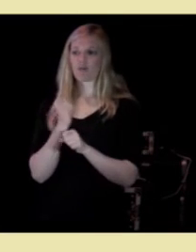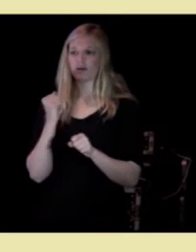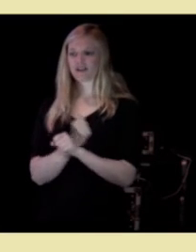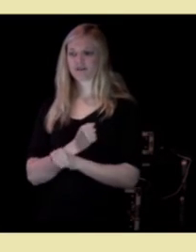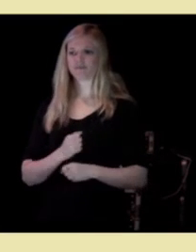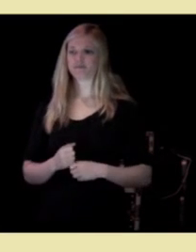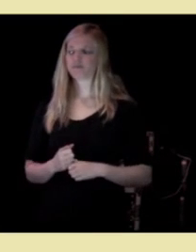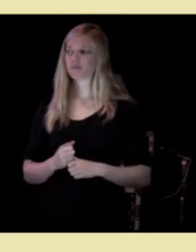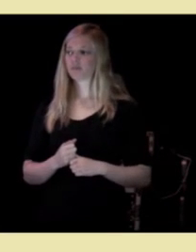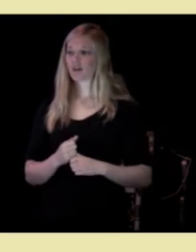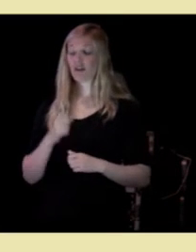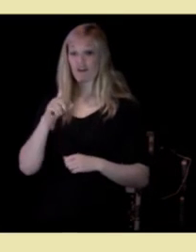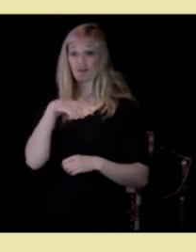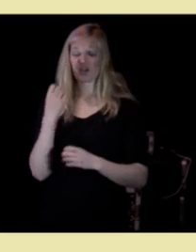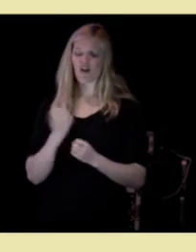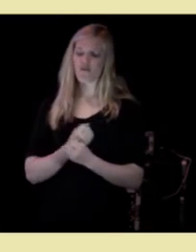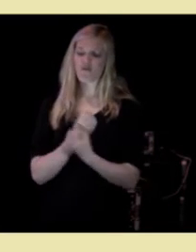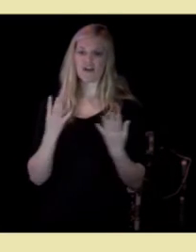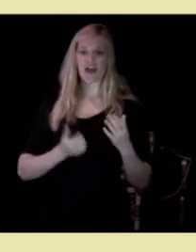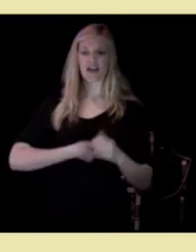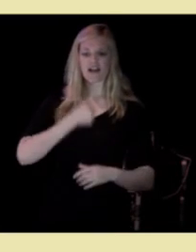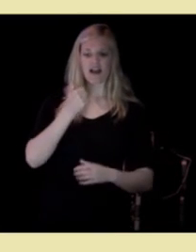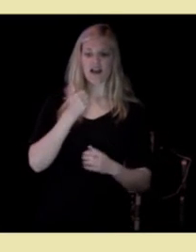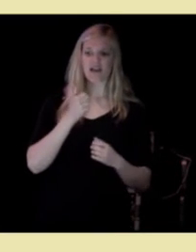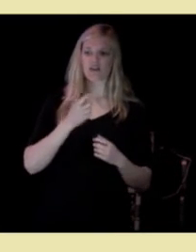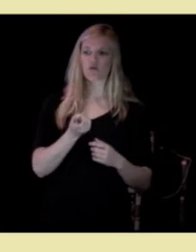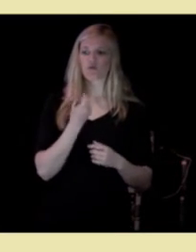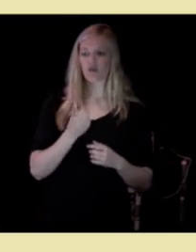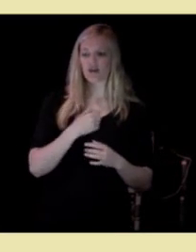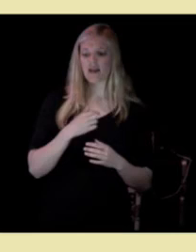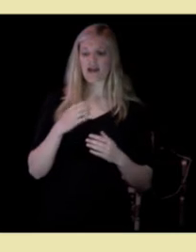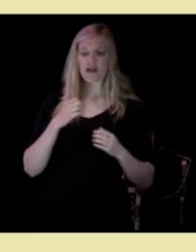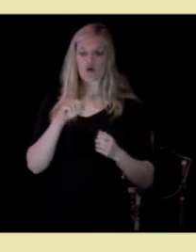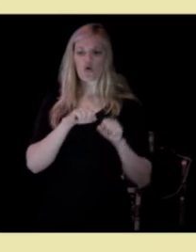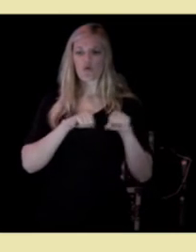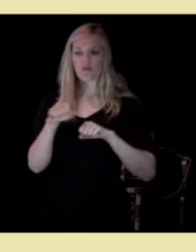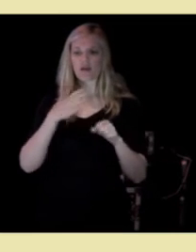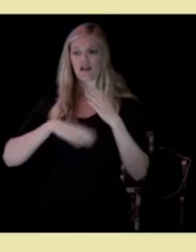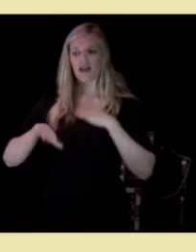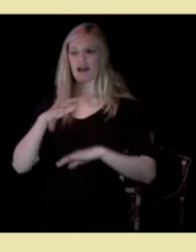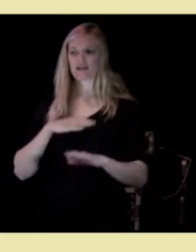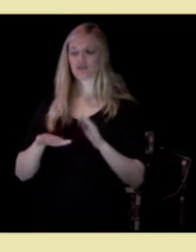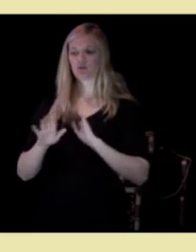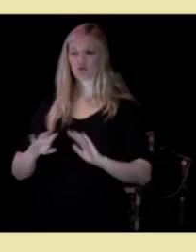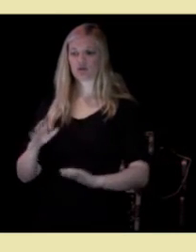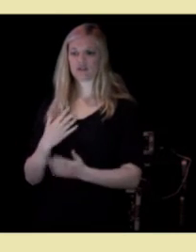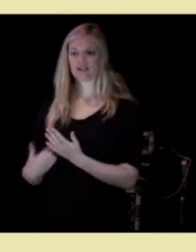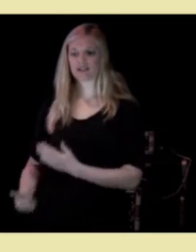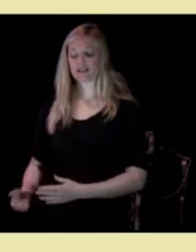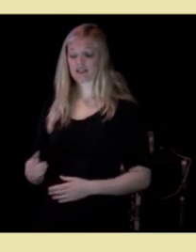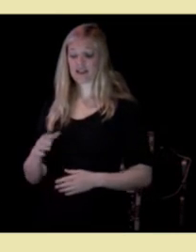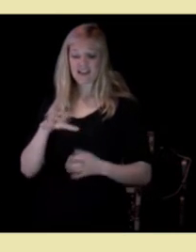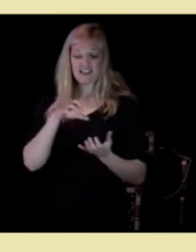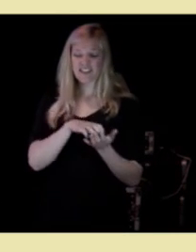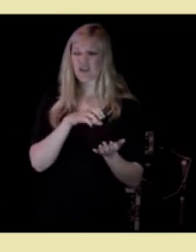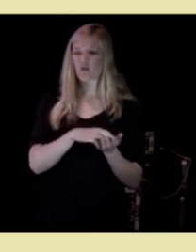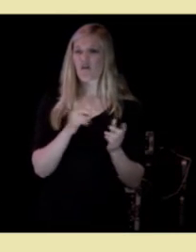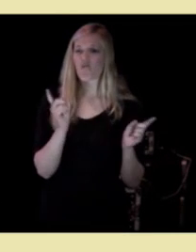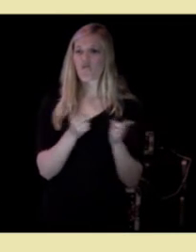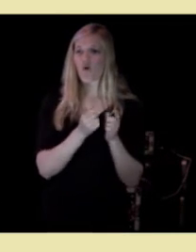Vi har flere lederutfordringer i de kommunale helseomsorgstjenestene. Det skyldes at sektoren har for få ledere,